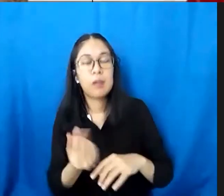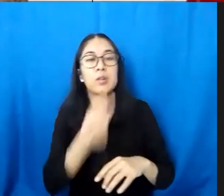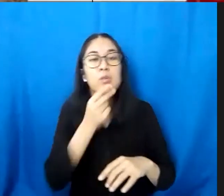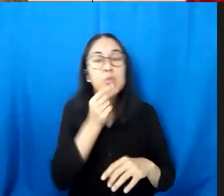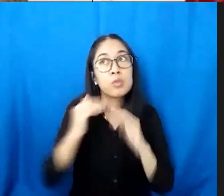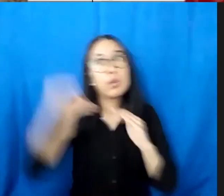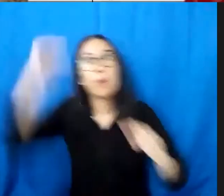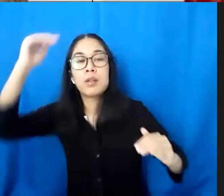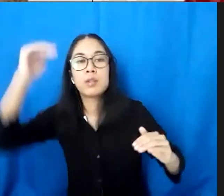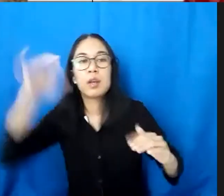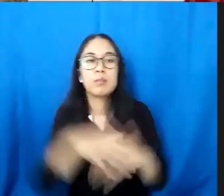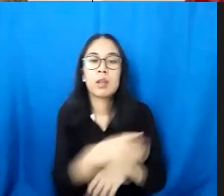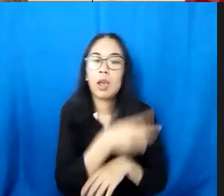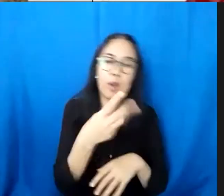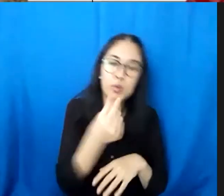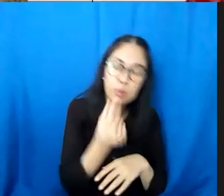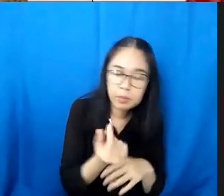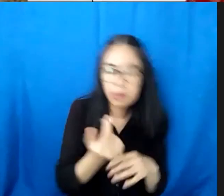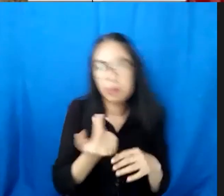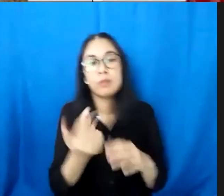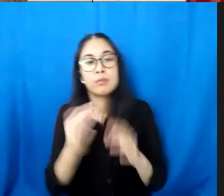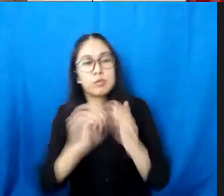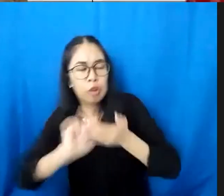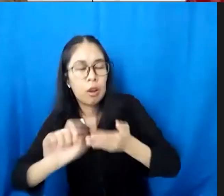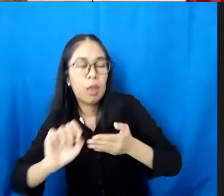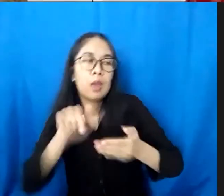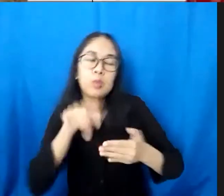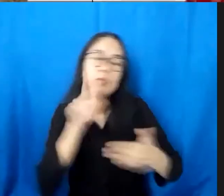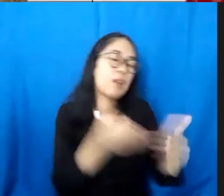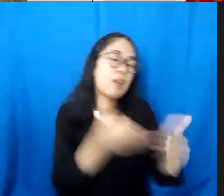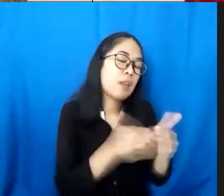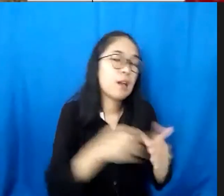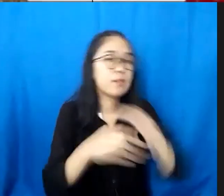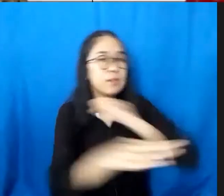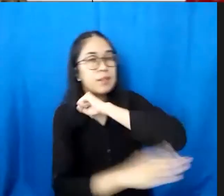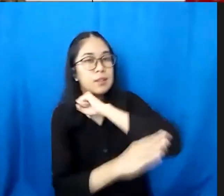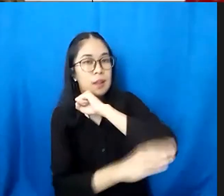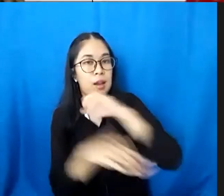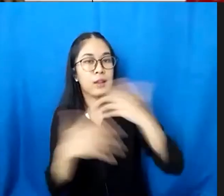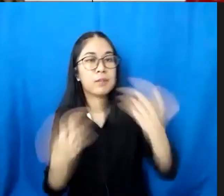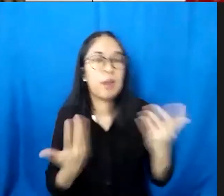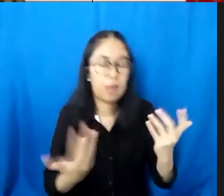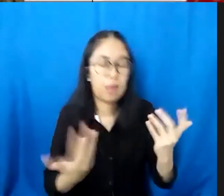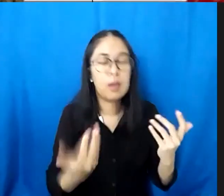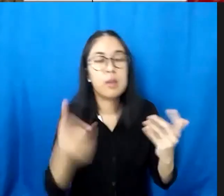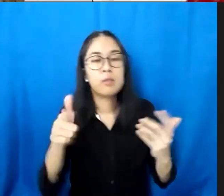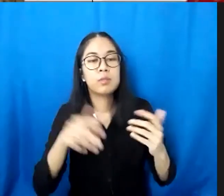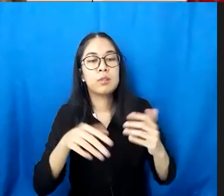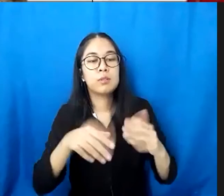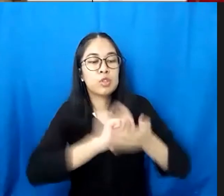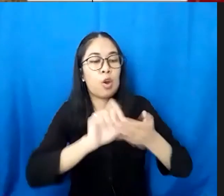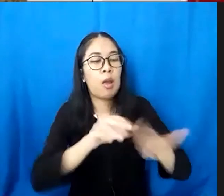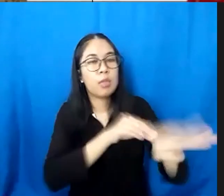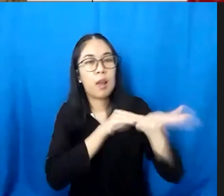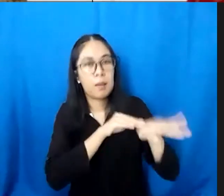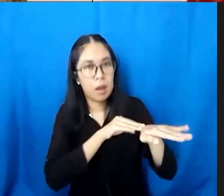berebut di ekonomi dan itu akan menjadi tantangan untuk negara bagaimana dia terlambat masuk sekolah